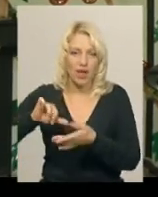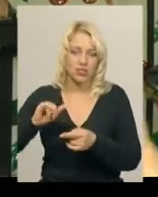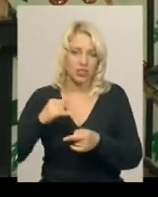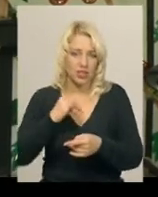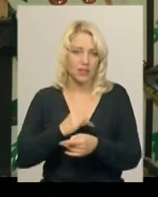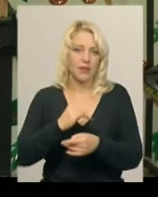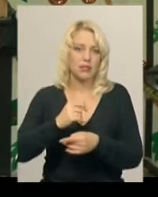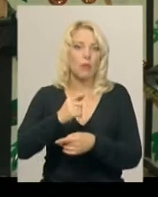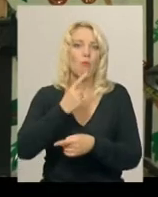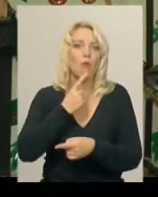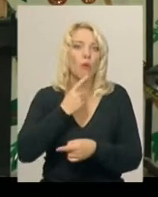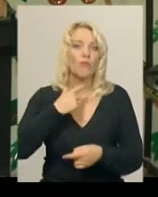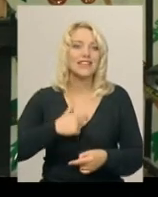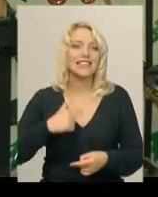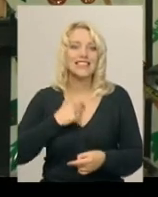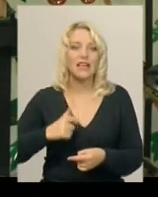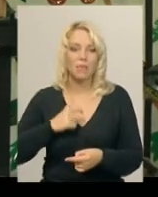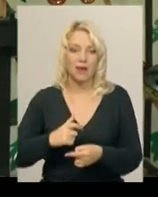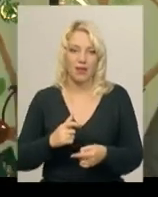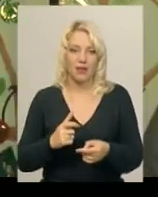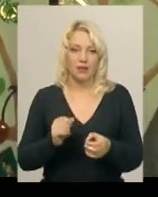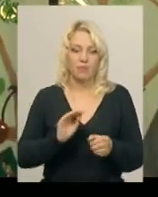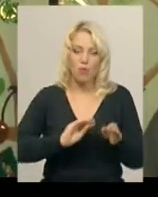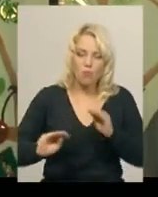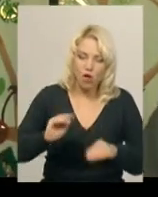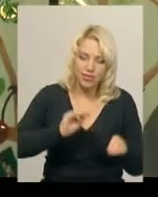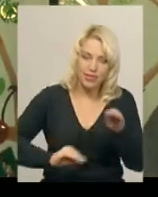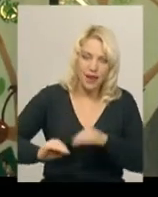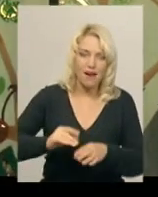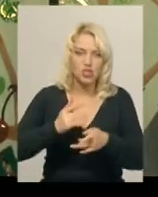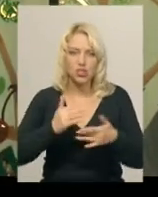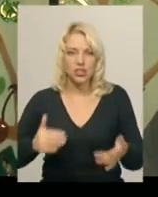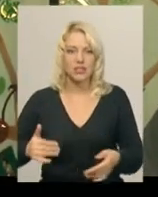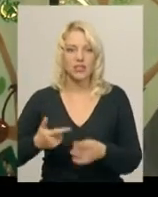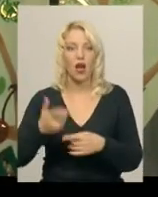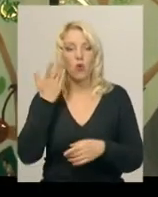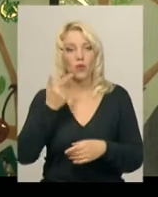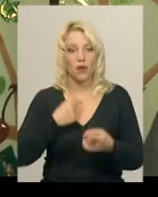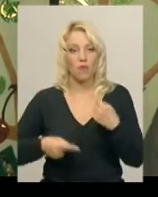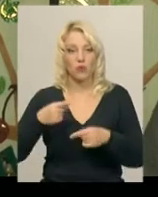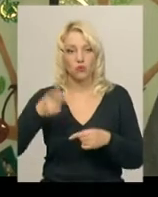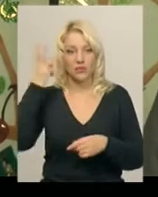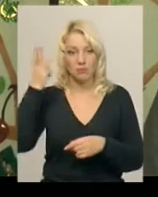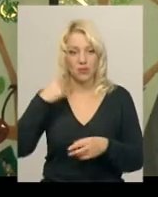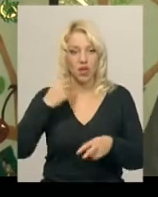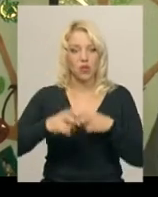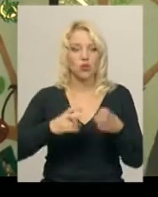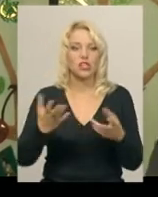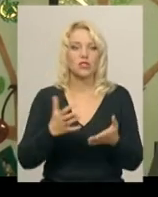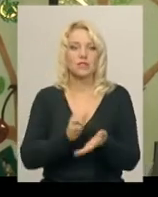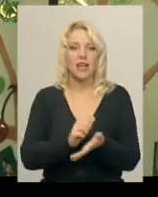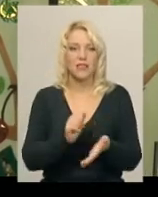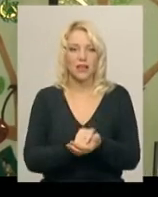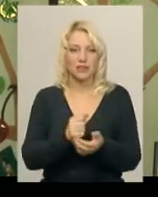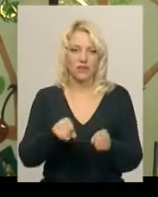спробувати анімувати персонажів, трошки монтажу. Коли я вже повернувся у Хмельницький, я шукав чим зайнятися і